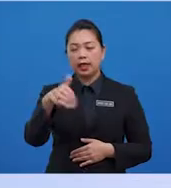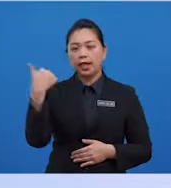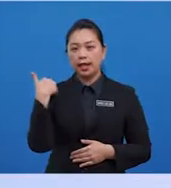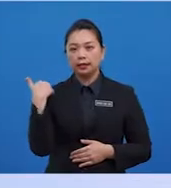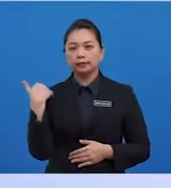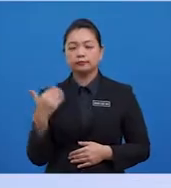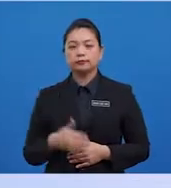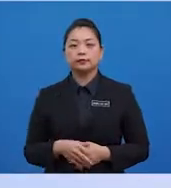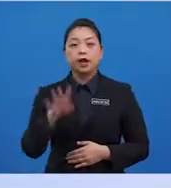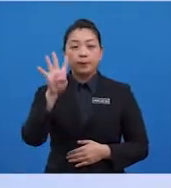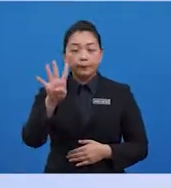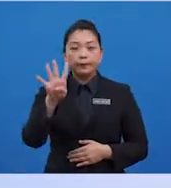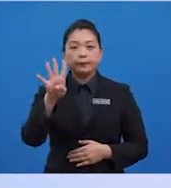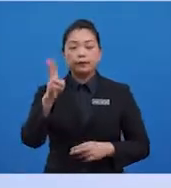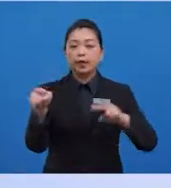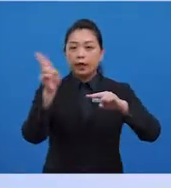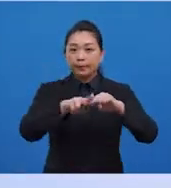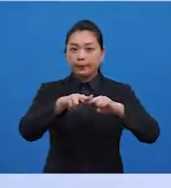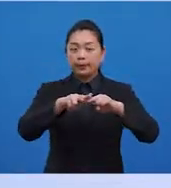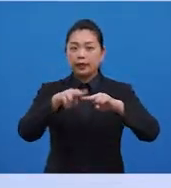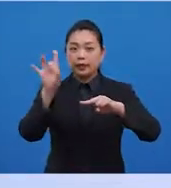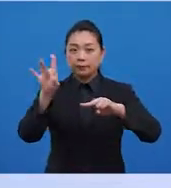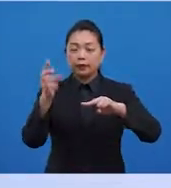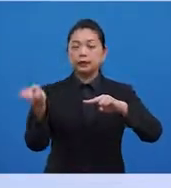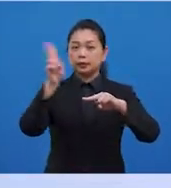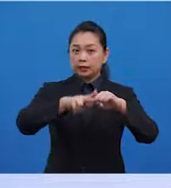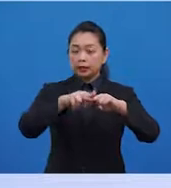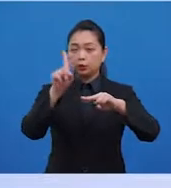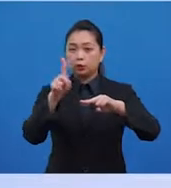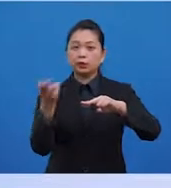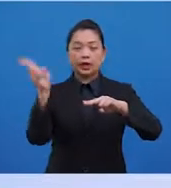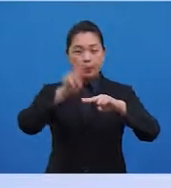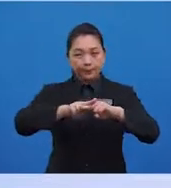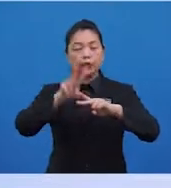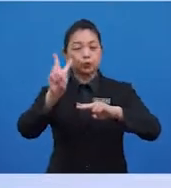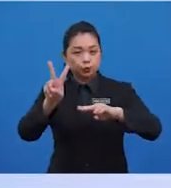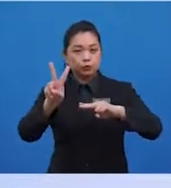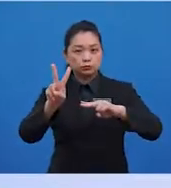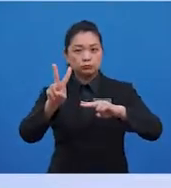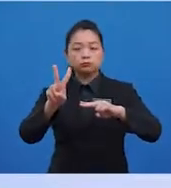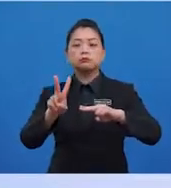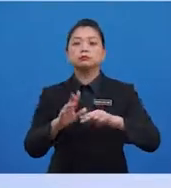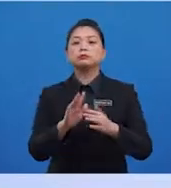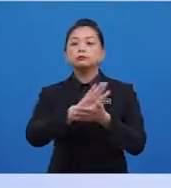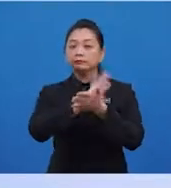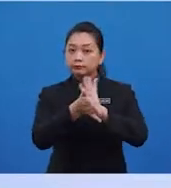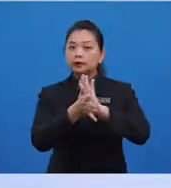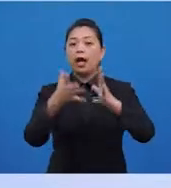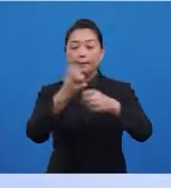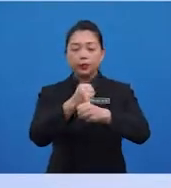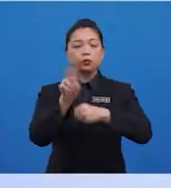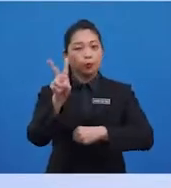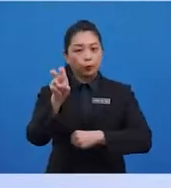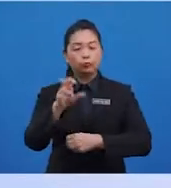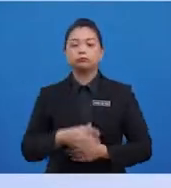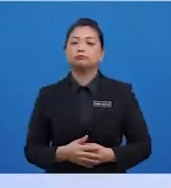iaitu 4 tambah 8, tambah 5, tambah 1, tambah 2, sama dengan 20.